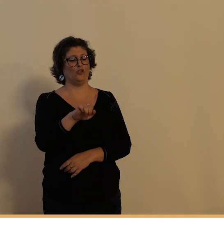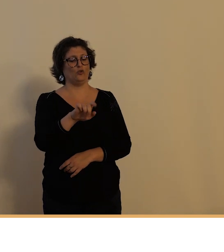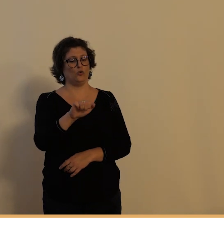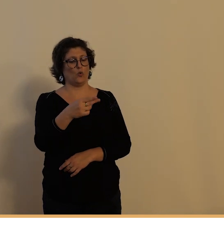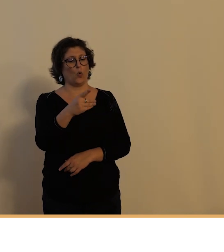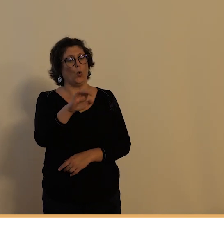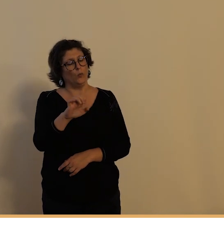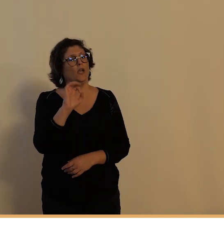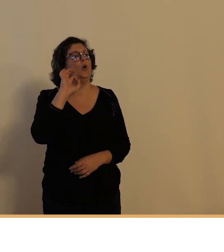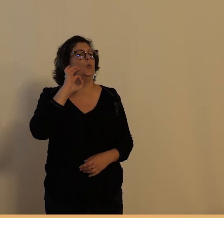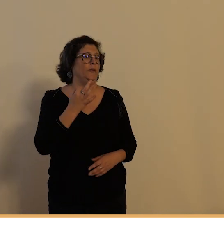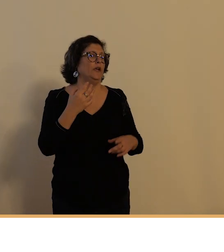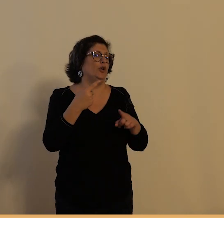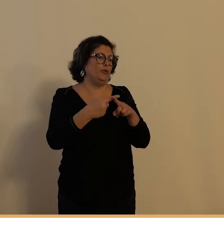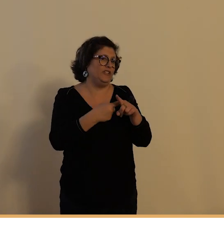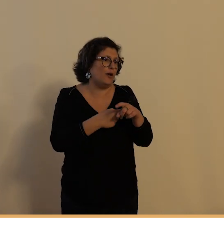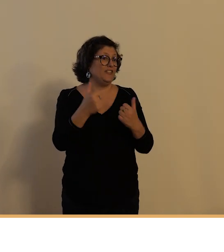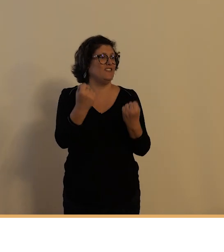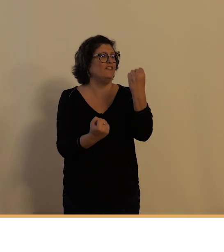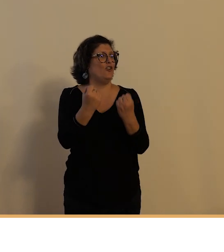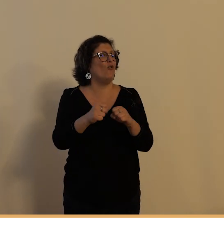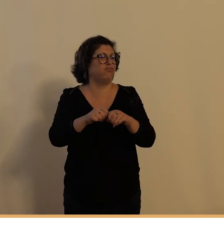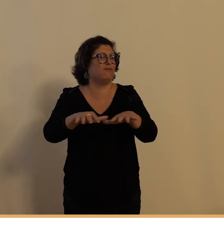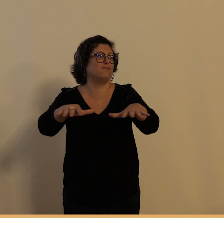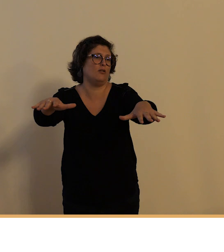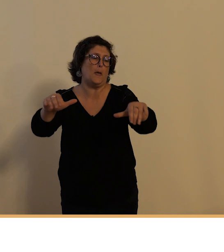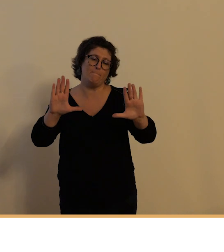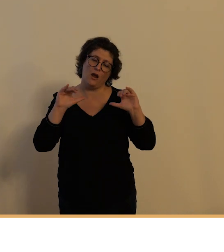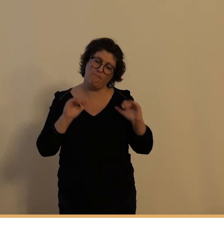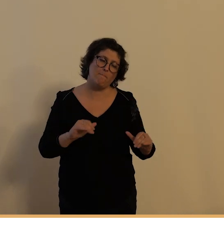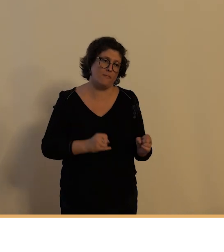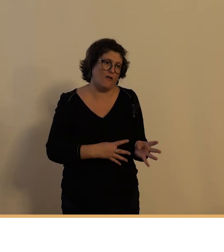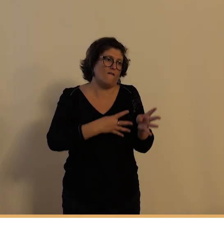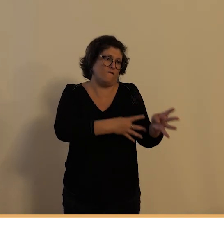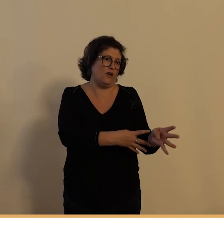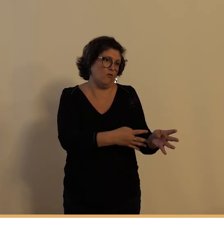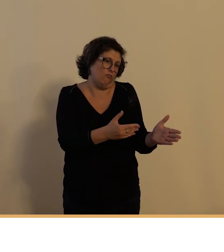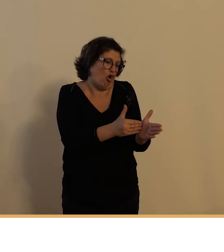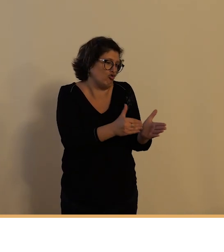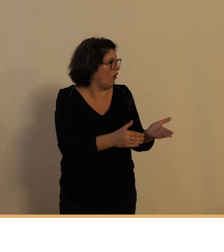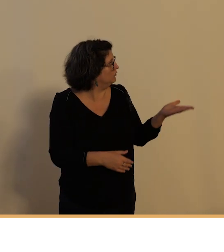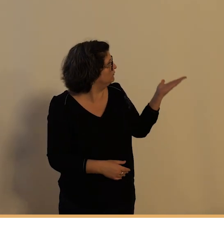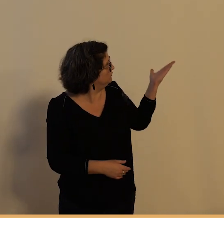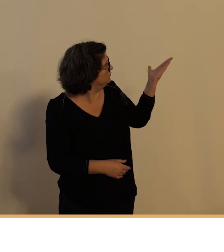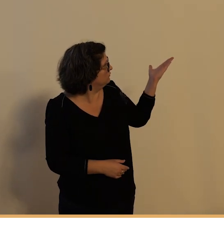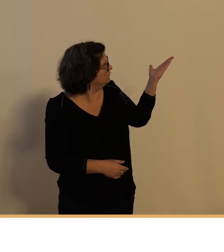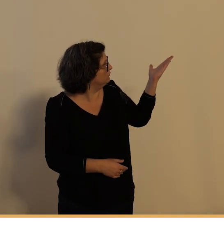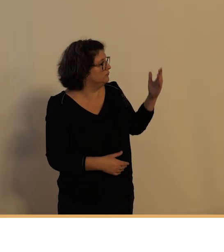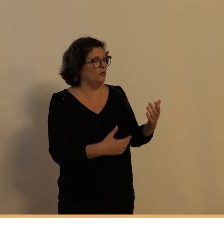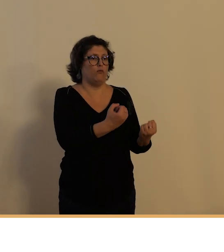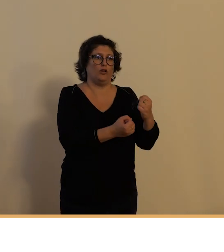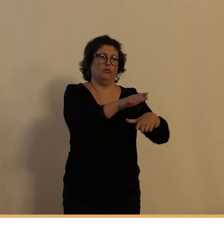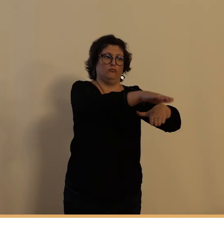voiture gagne le milieu urbain mais à nouveau le vélo est très présent dans le parcours urbain